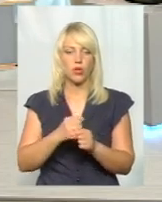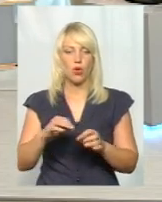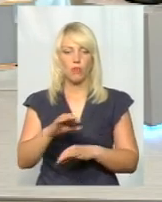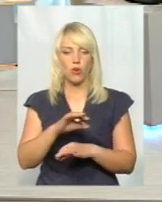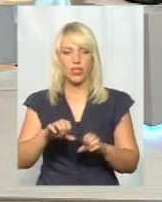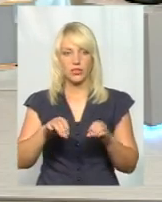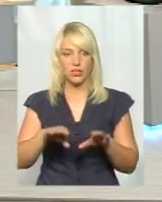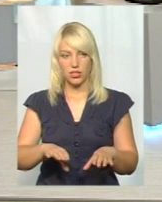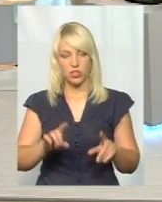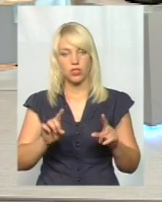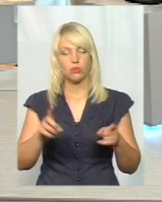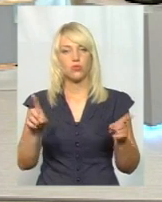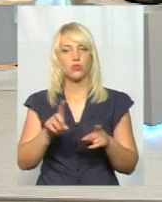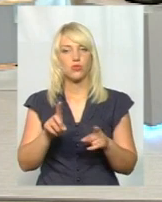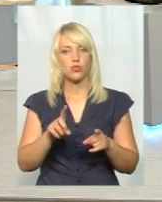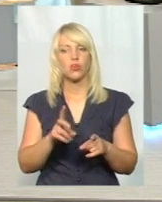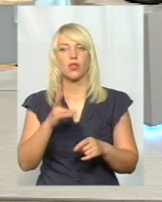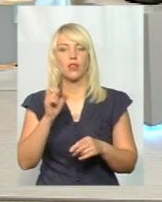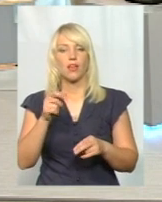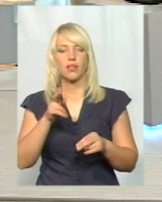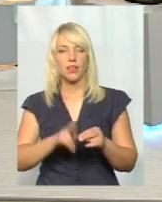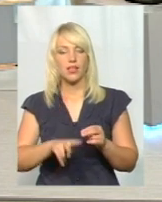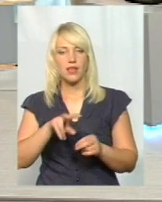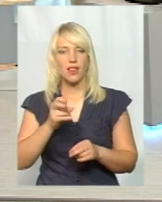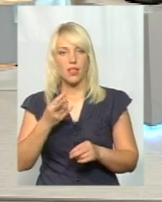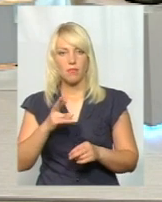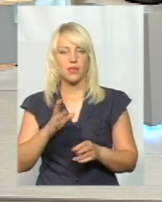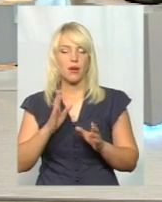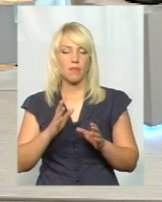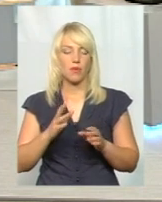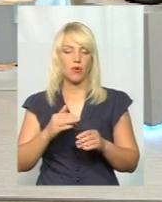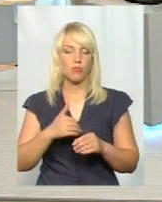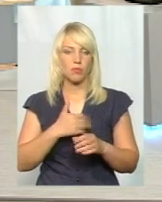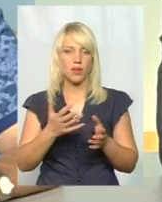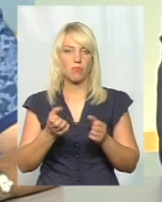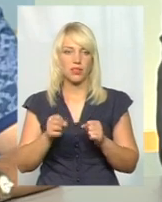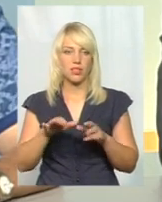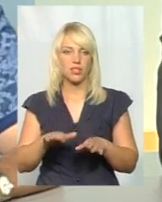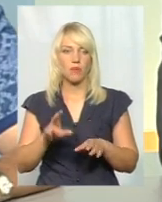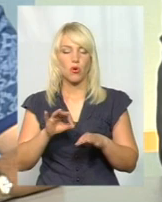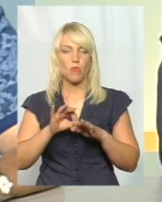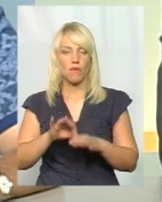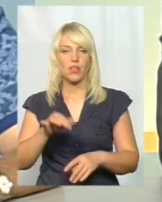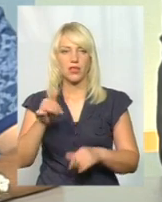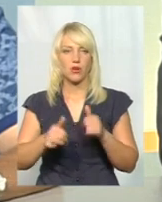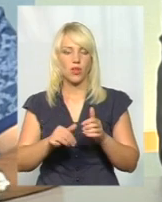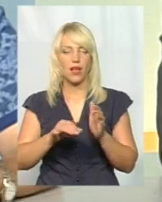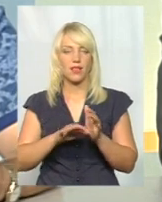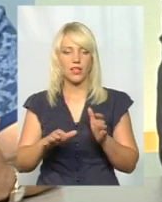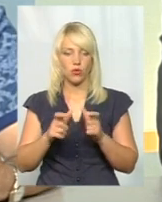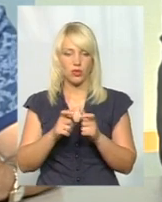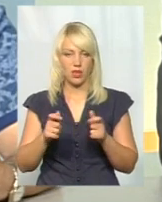конкурсу, тому що на кінець липня ми плануємо прийняти рішення вже по проведенню конкурсу на електронний квиток і